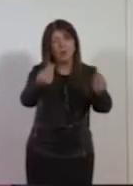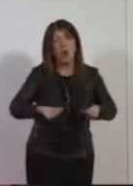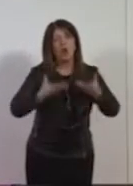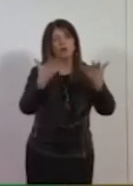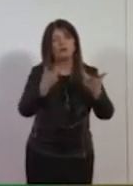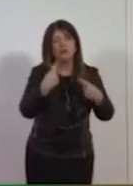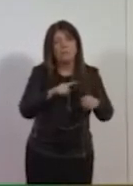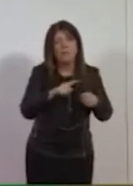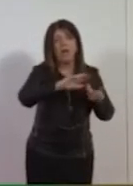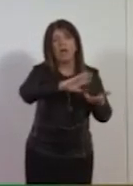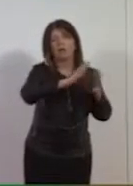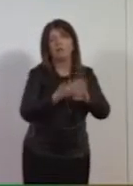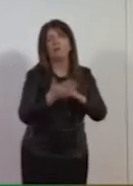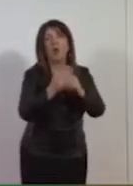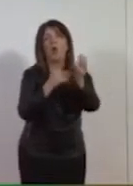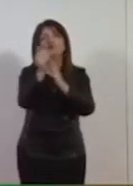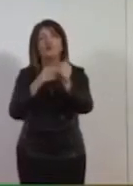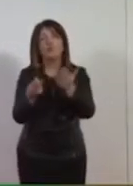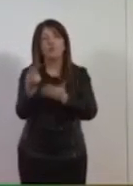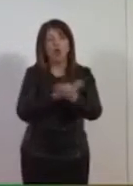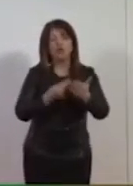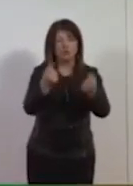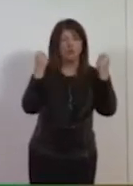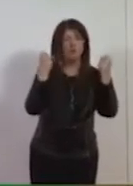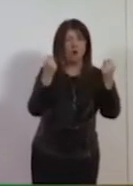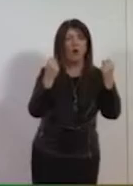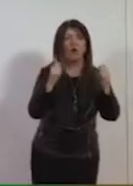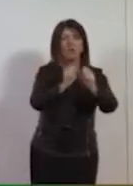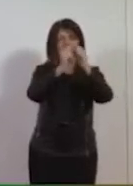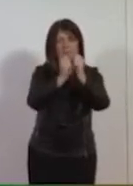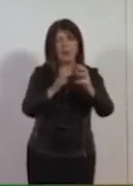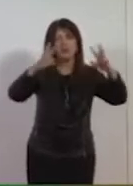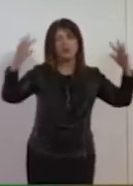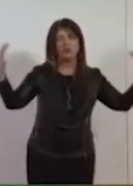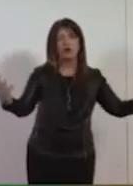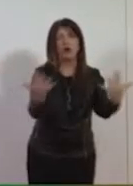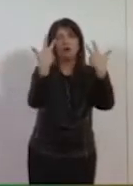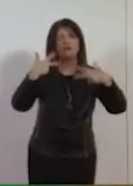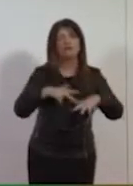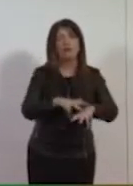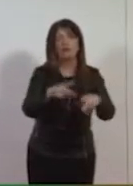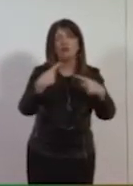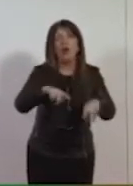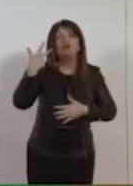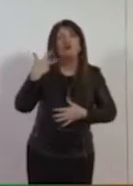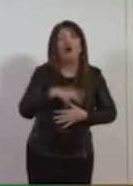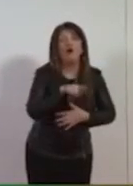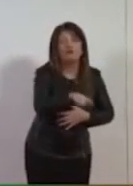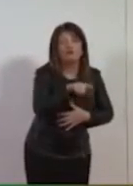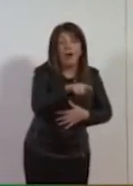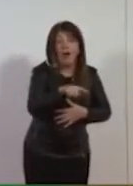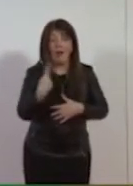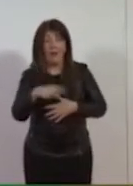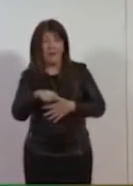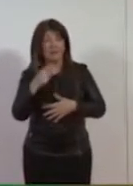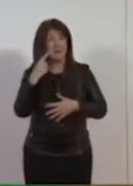progetti con una forte dimensione sociale. Noi abbiamo bisogno di far sì che i cittadini si sentano, sentano se